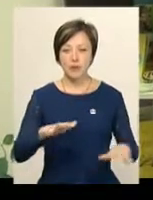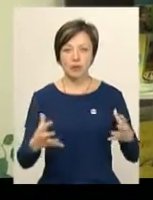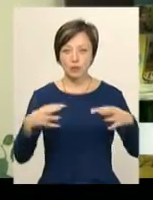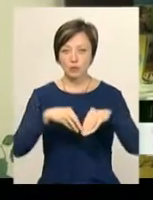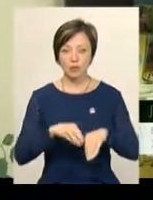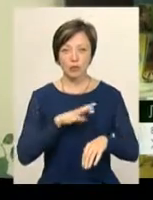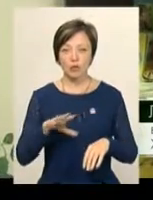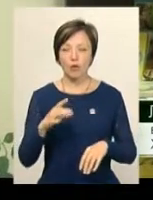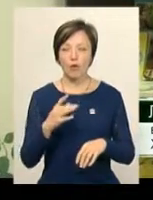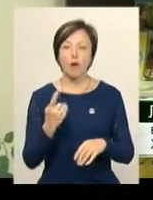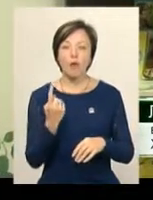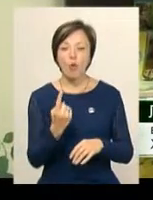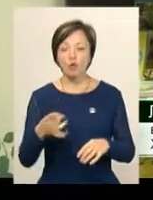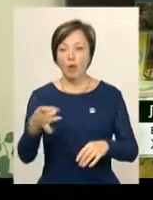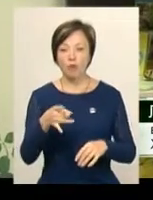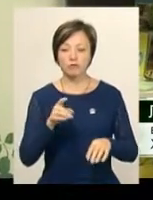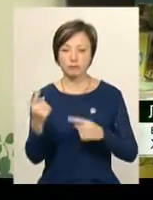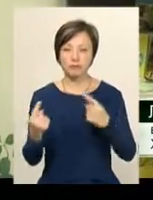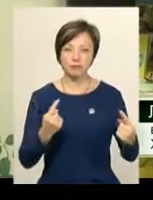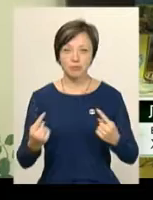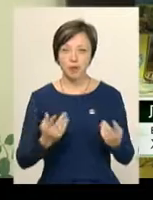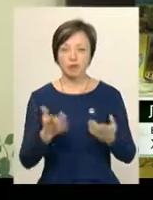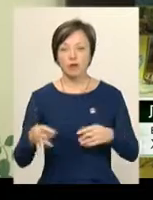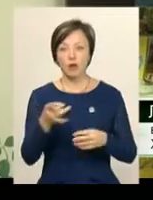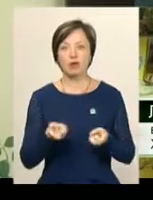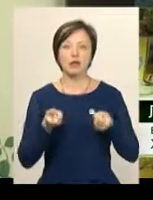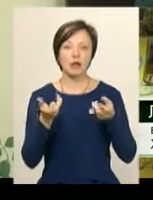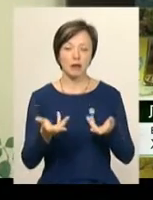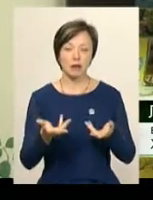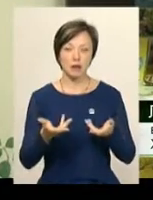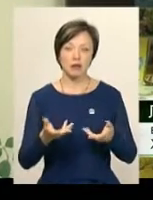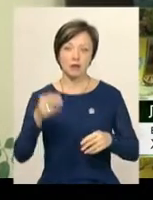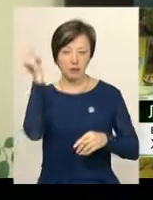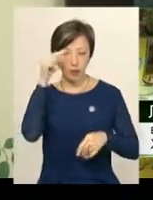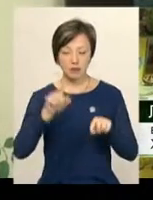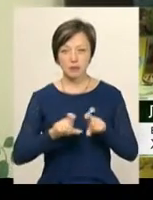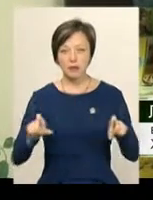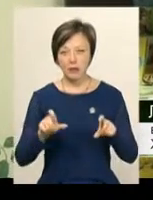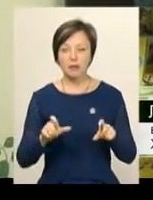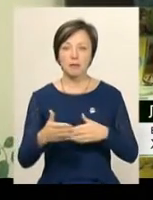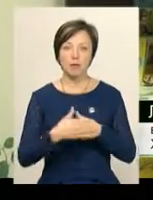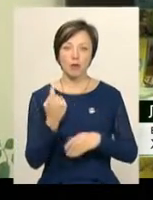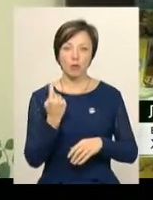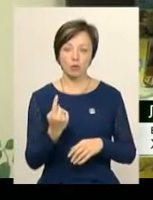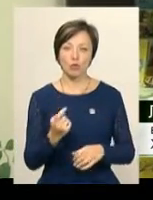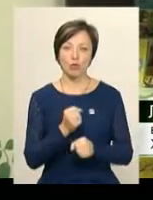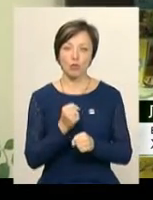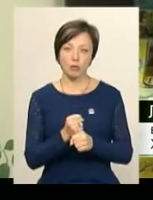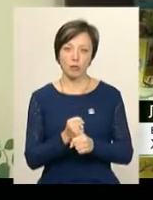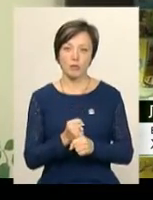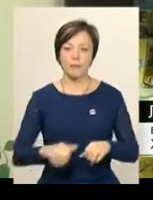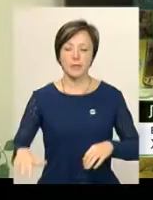мікрорайоні було хоча б по одному майданчику. Якщо в мікрорайоні декілька освітніх закладів, то принаймні біля одного з них робиться